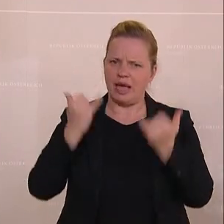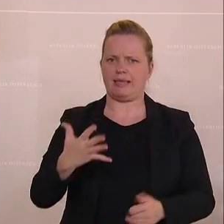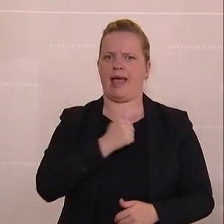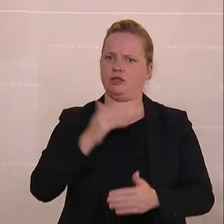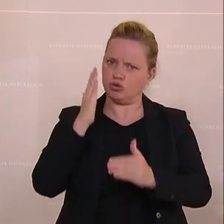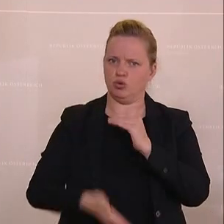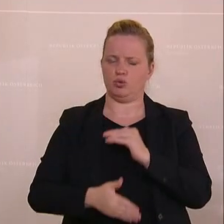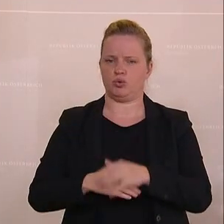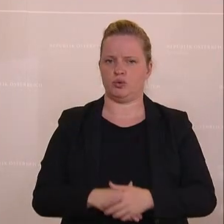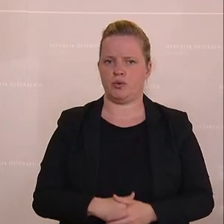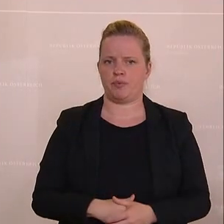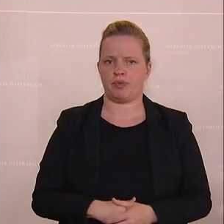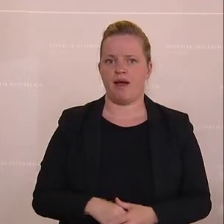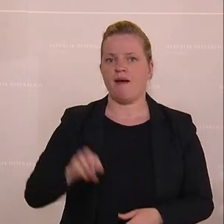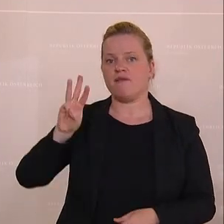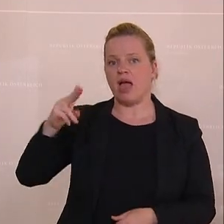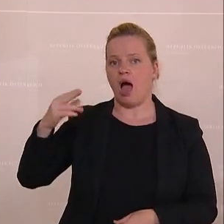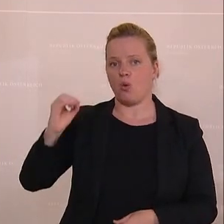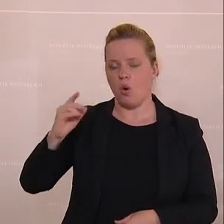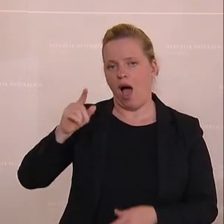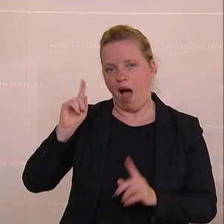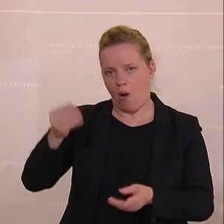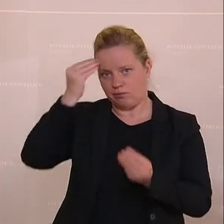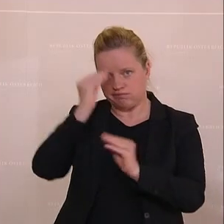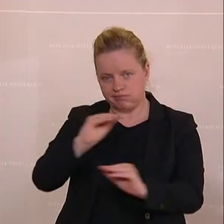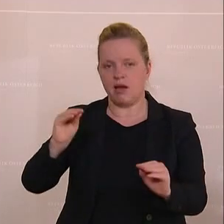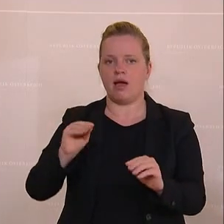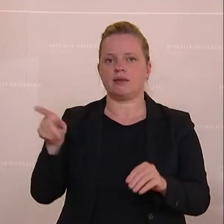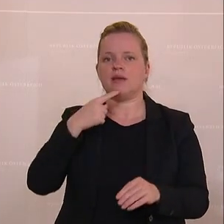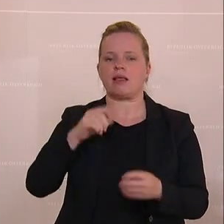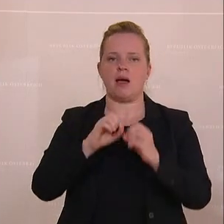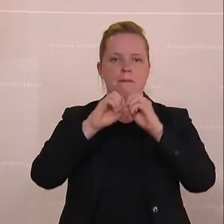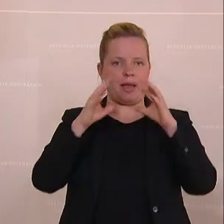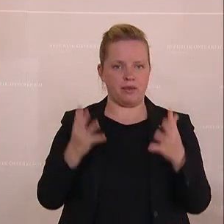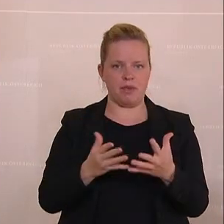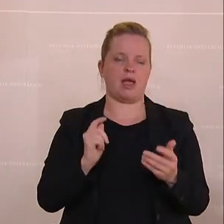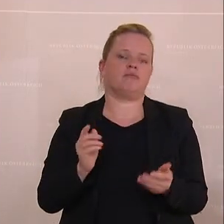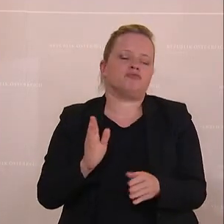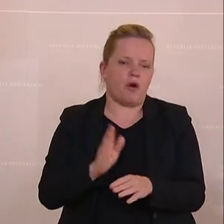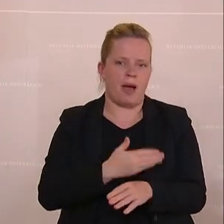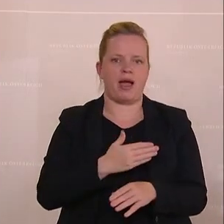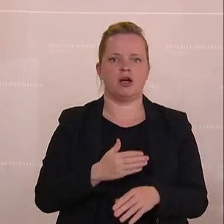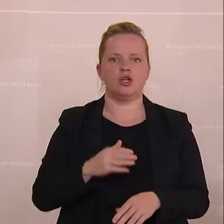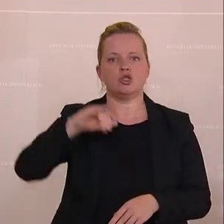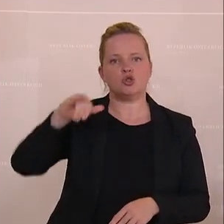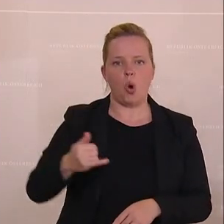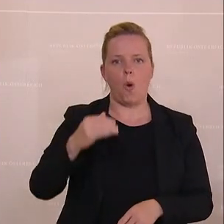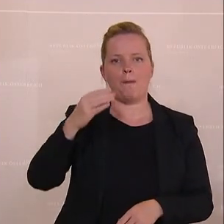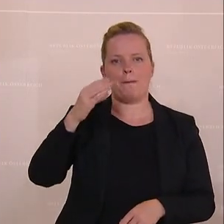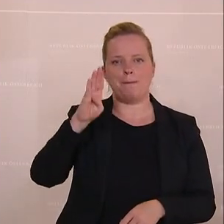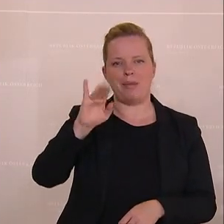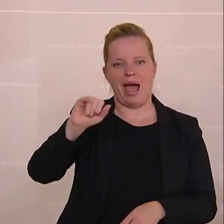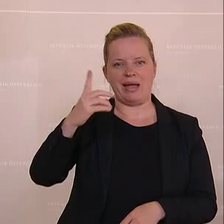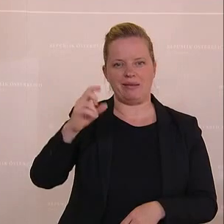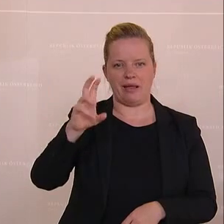Übrigen hat selbst die WHO angekündigt, die Pandemie sei so gut wie vorbei. Joe Biden hat gesagt, die Pandemie ist vorbei. Nur in Österreich